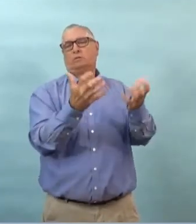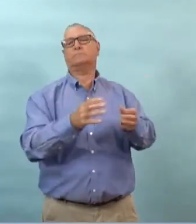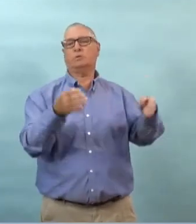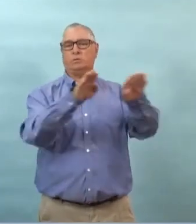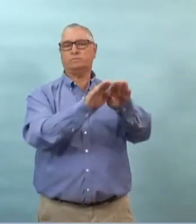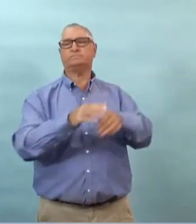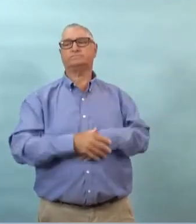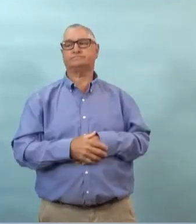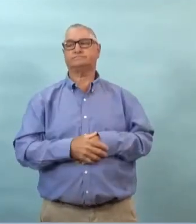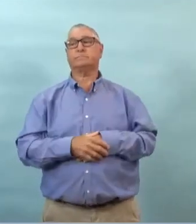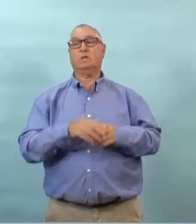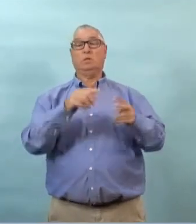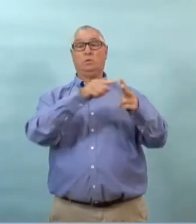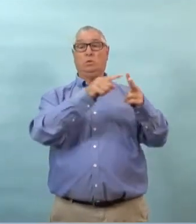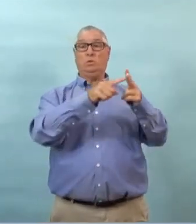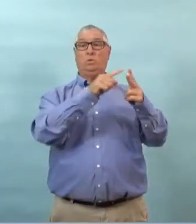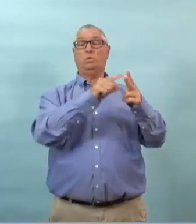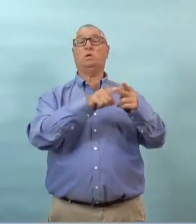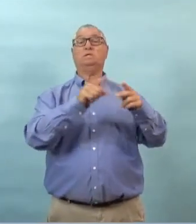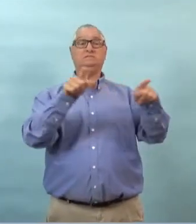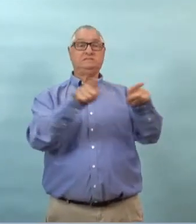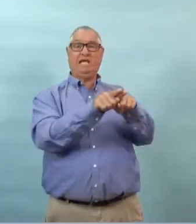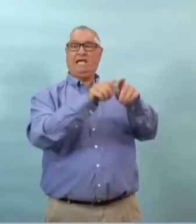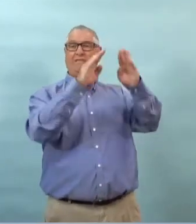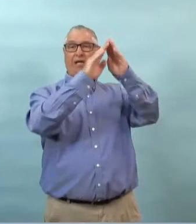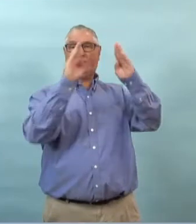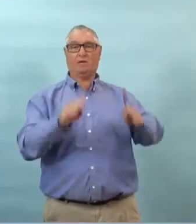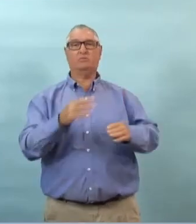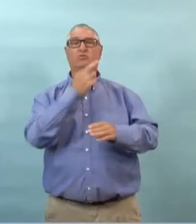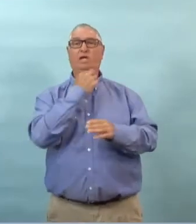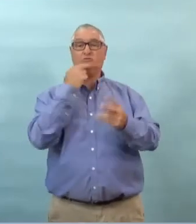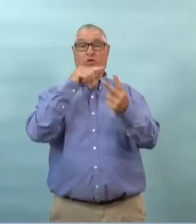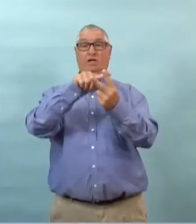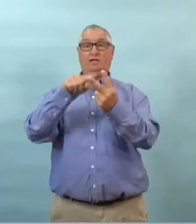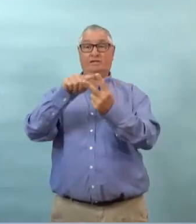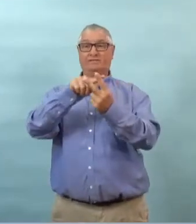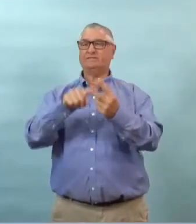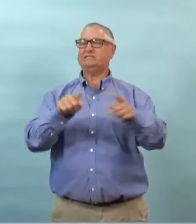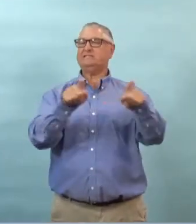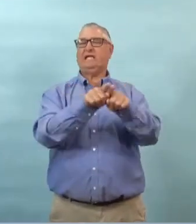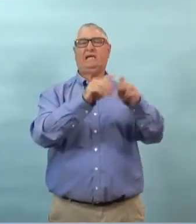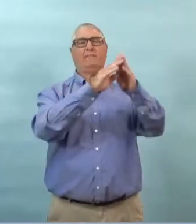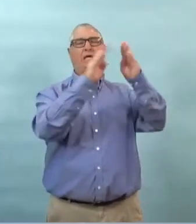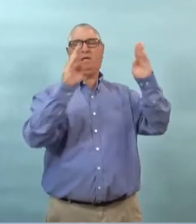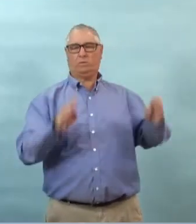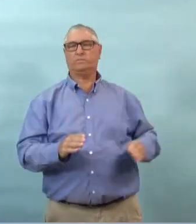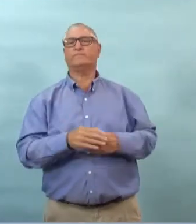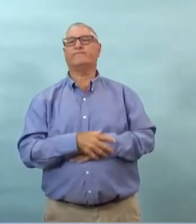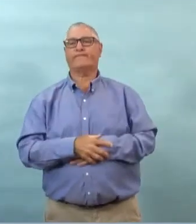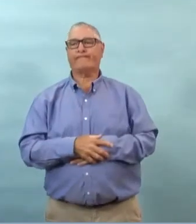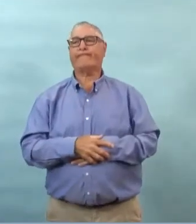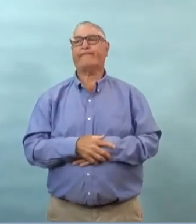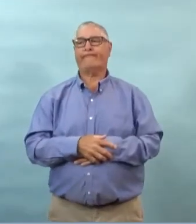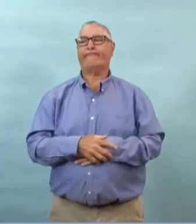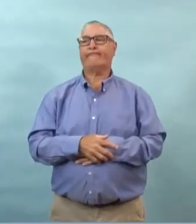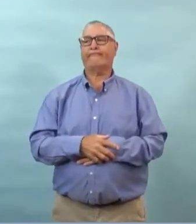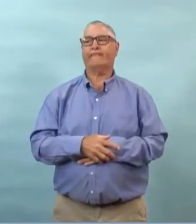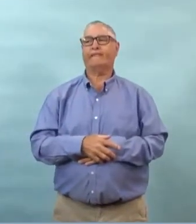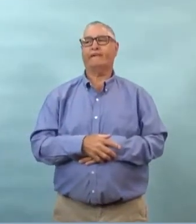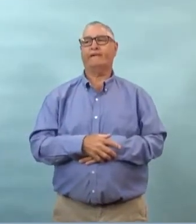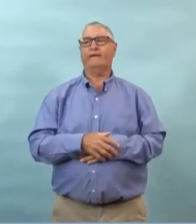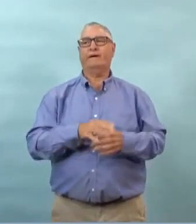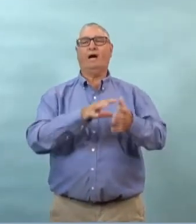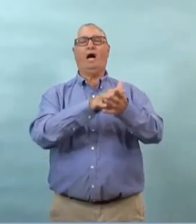fermer nécessairement donc les cas qui sont ressortis ce sont les cas sont tous connectés on le sait ils sont tous liés à la même maison